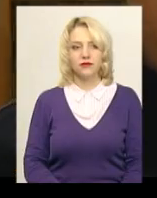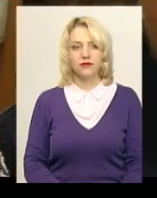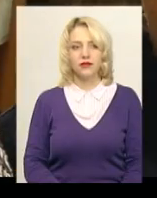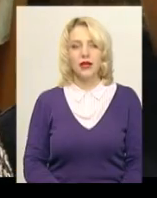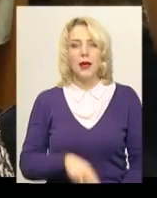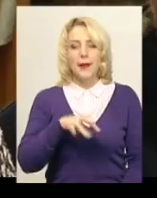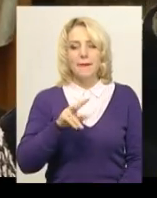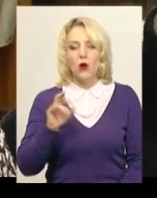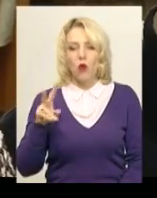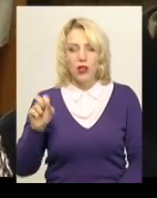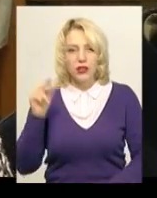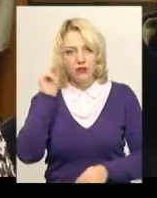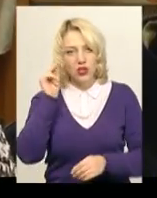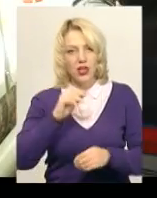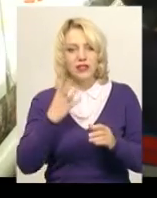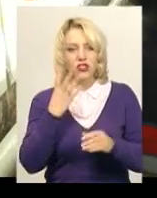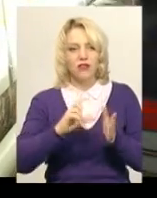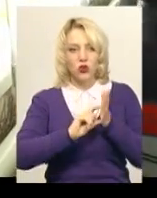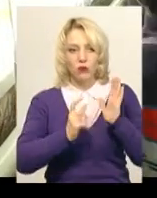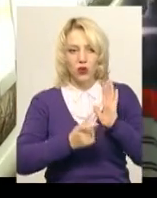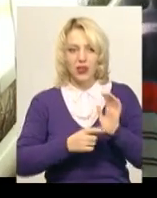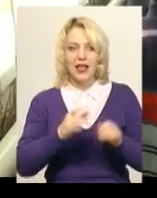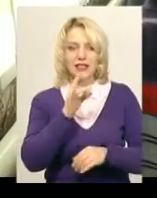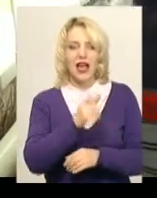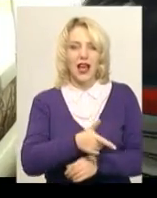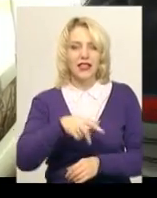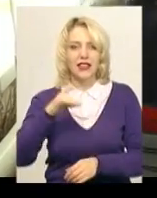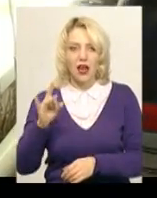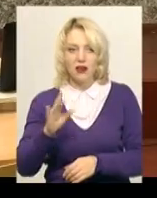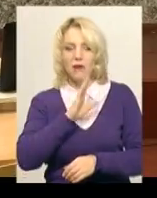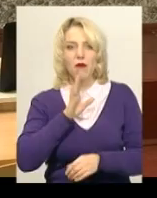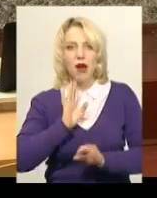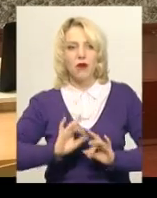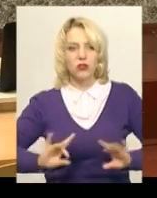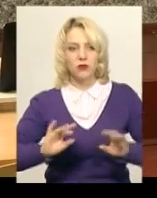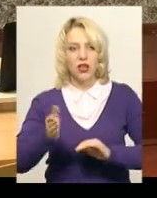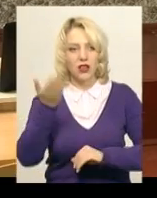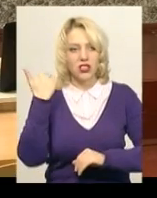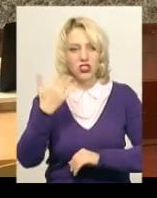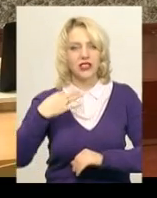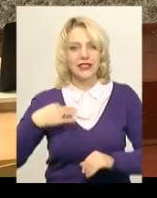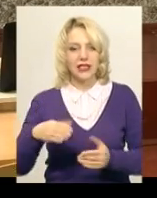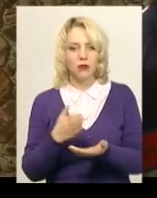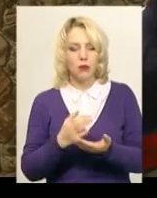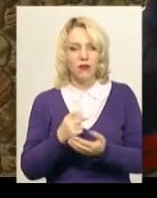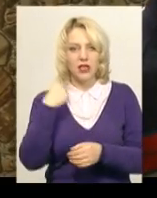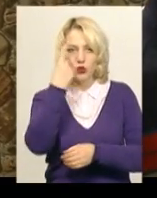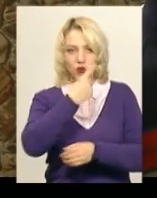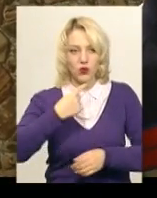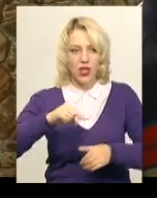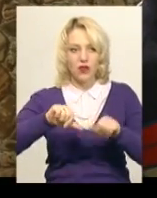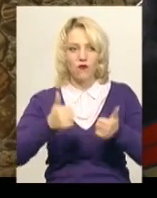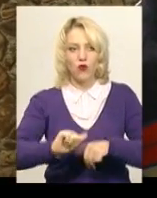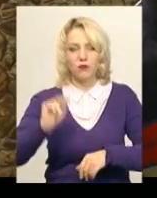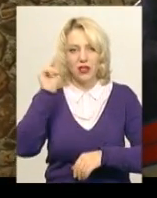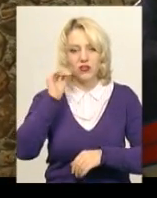Микола Гнездилов навчається в четвертому класі. Галина Римар, мама хлопчика, розповідає, раніше її син перебував на індивідуальній формі